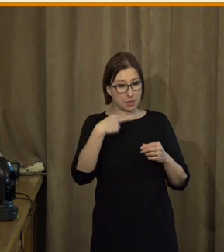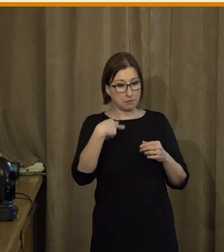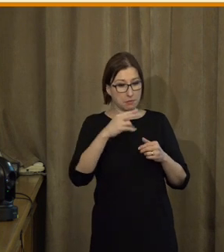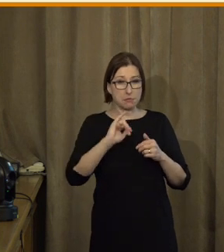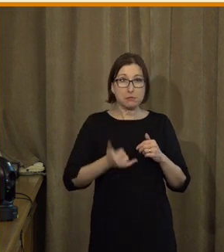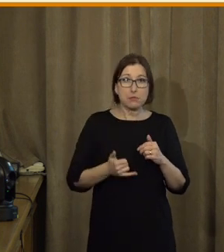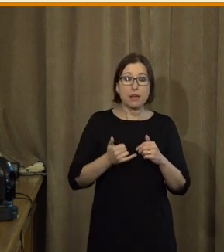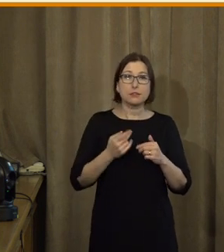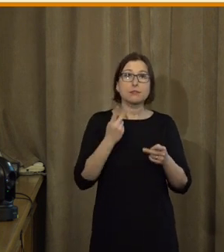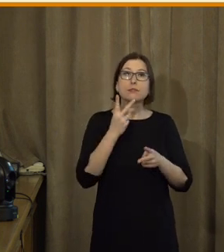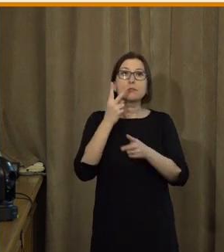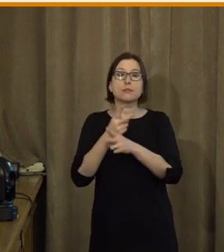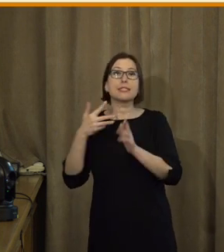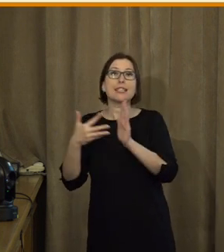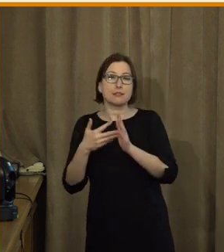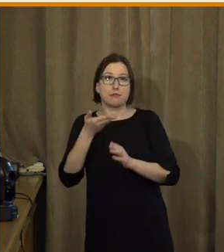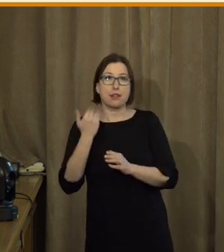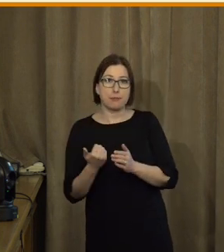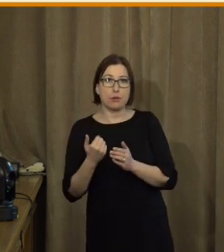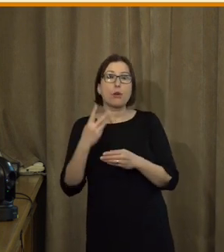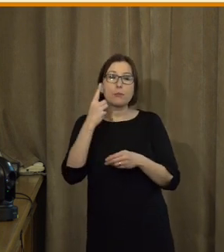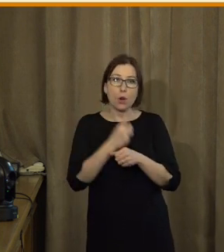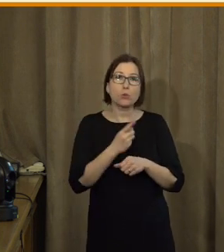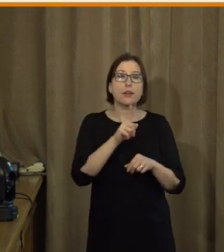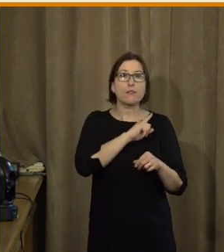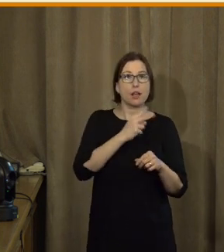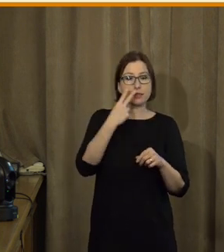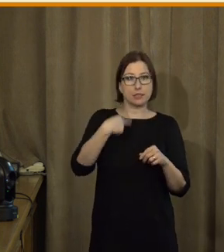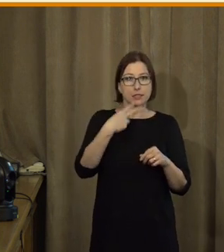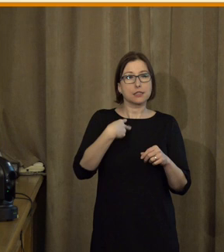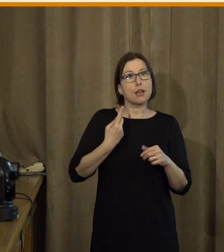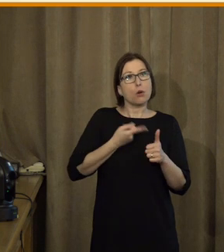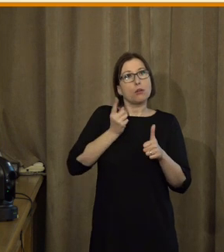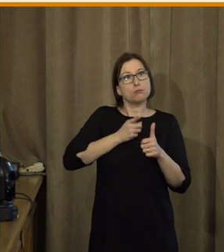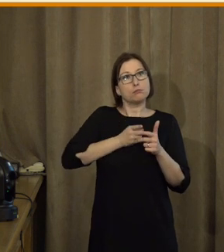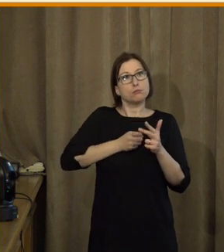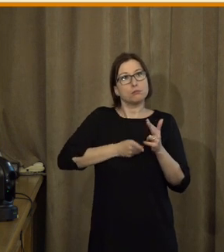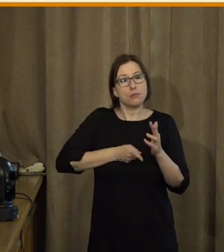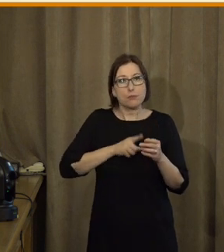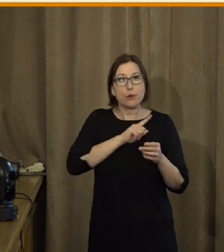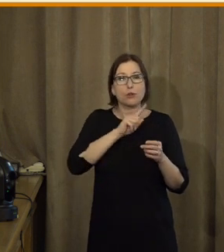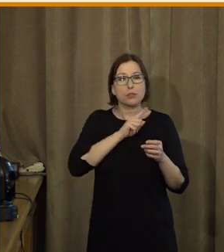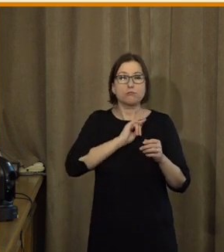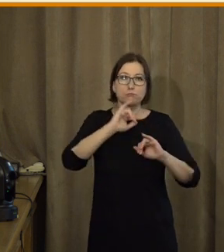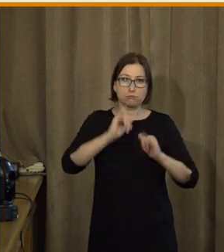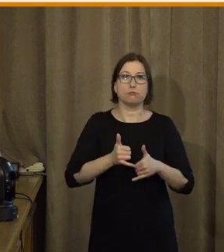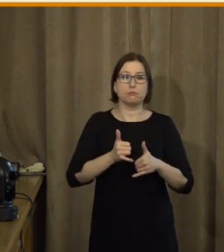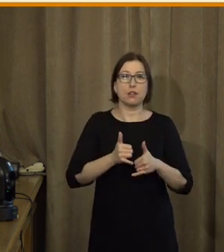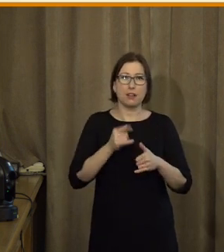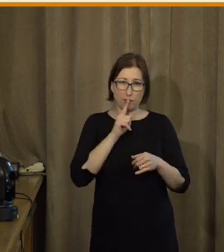na jaké úrovni jsem. Ten takzvaný jako audit kompetencií, těch digitálních kompetencií u české veřejnosti,